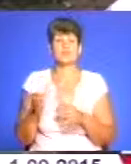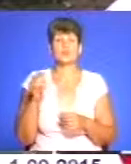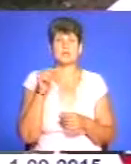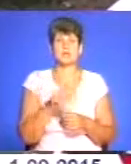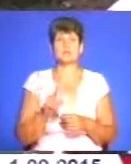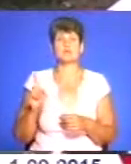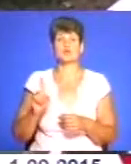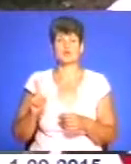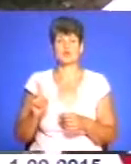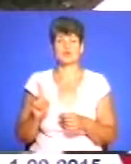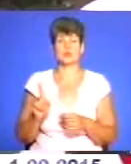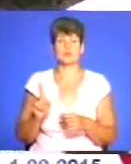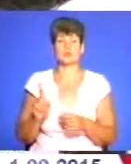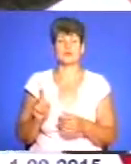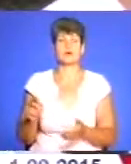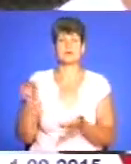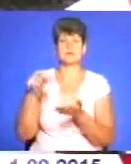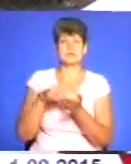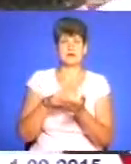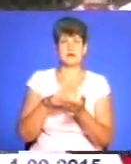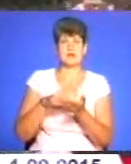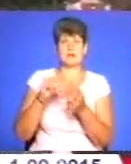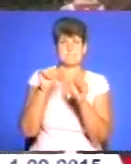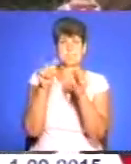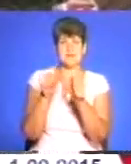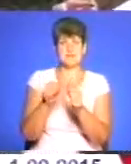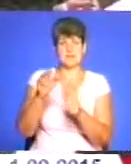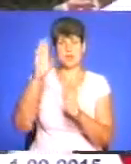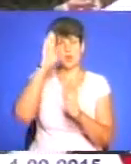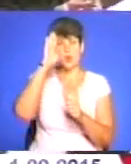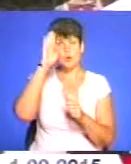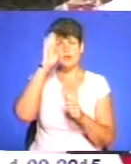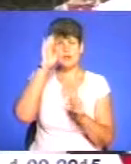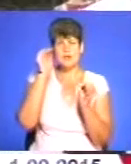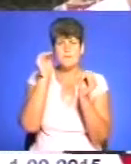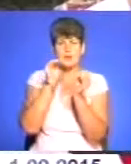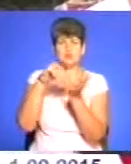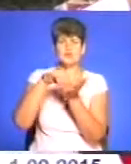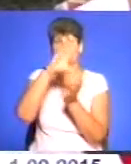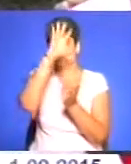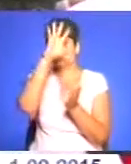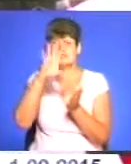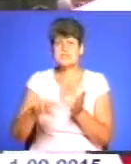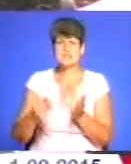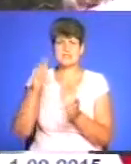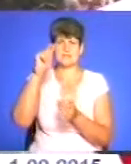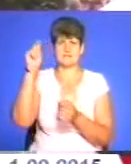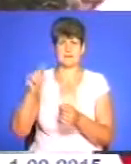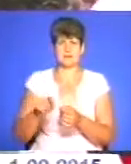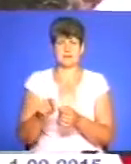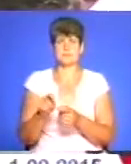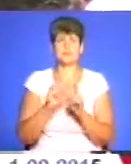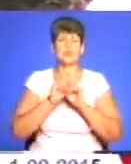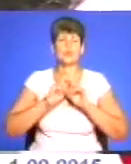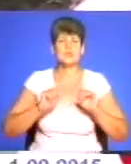що поставлений пам'ятник хлопчику, наймолодшого учасника всіх воїн. Унікальність